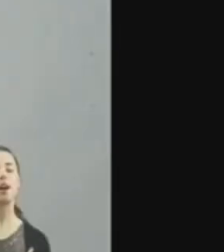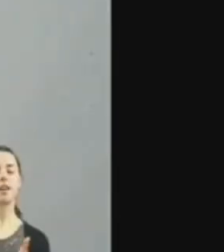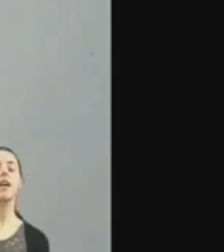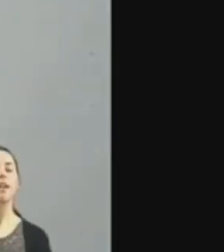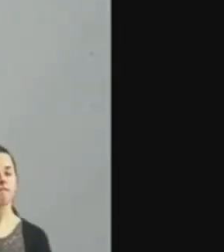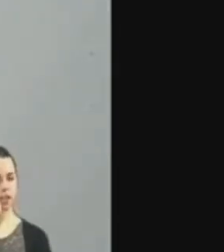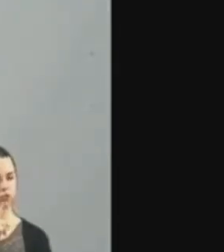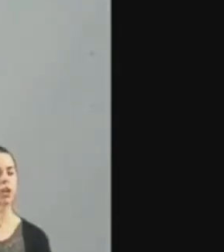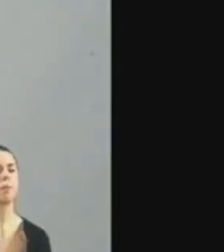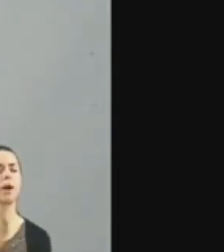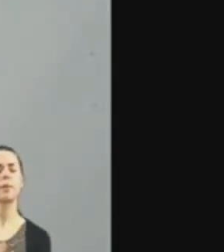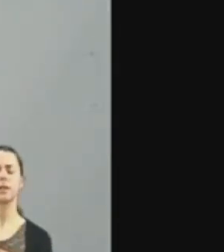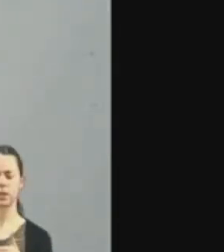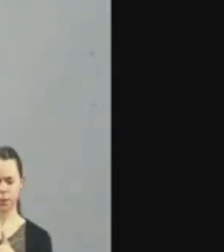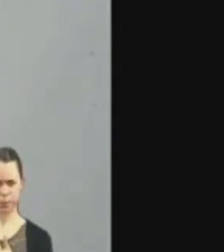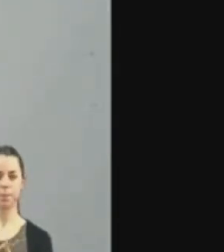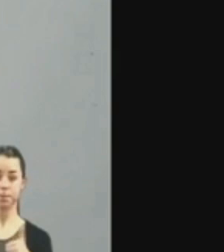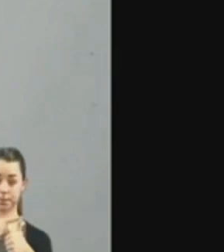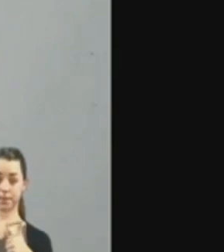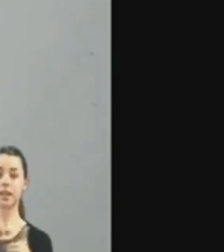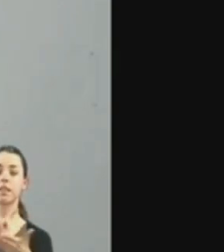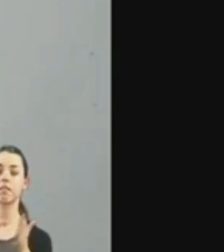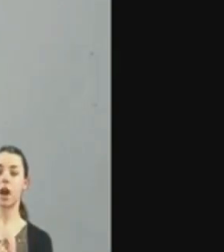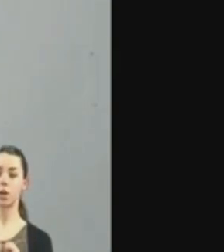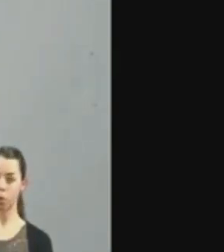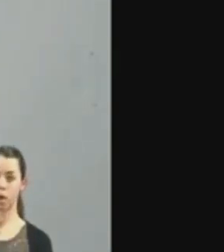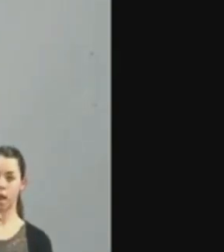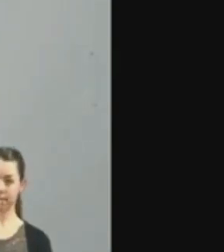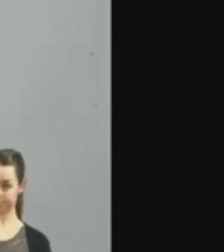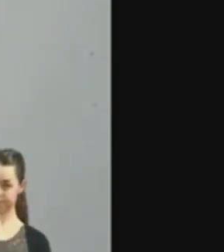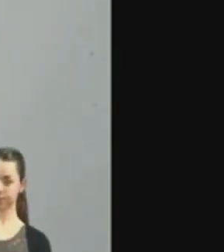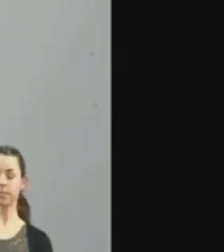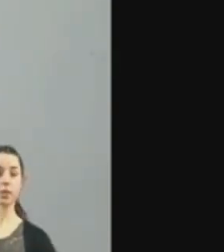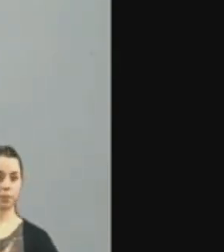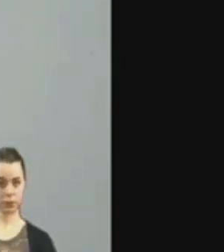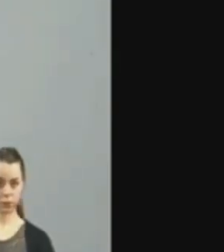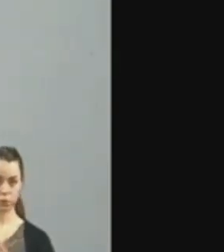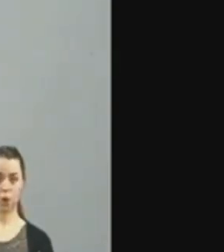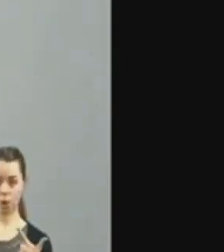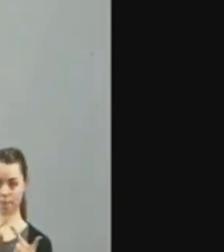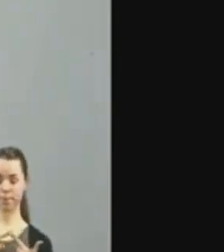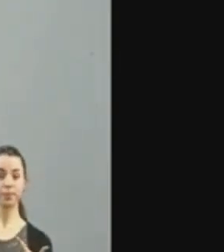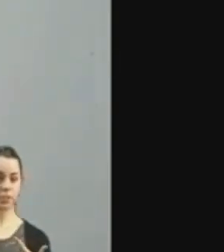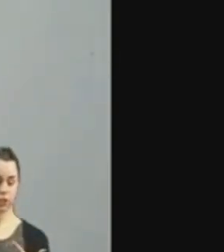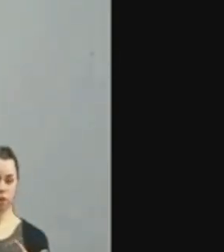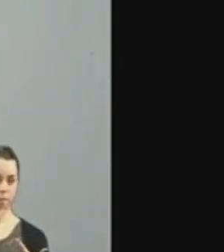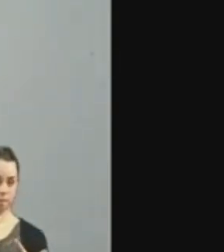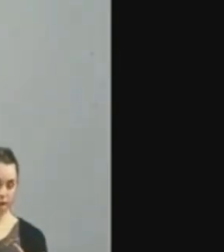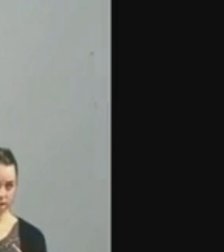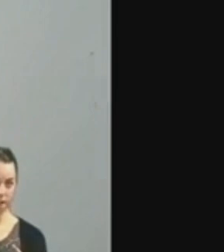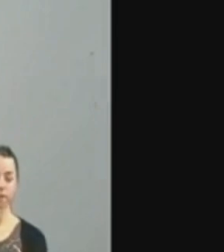U znaku večer jsou parametry tvar ruky, natažený ukazováček, potom místo artikulace,